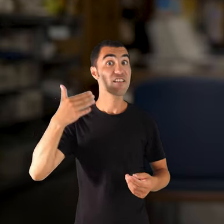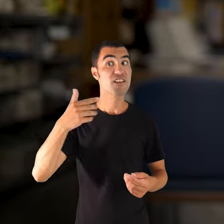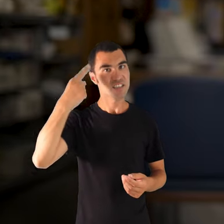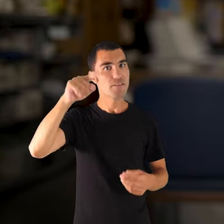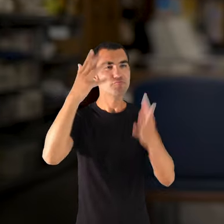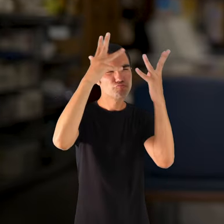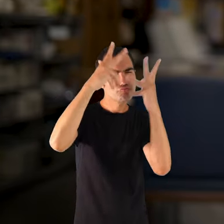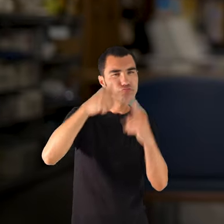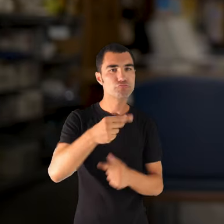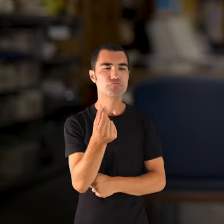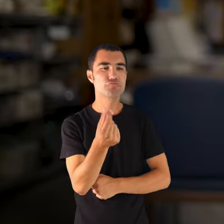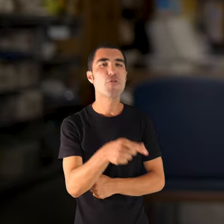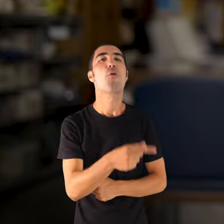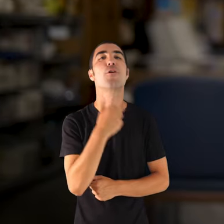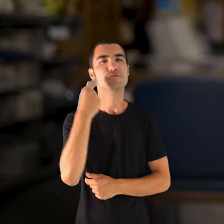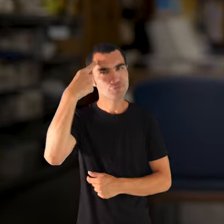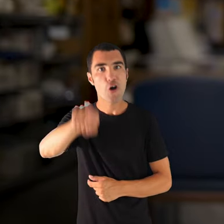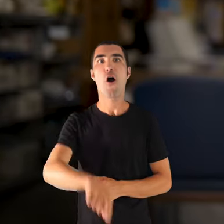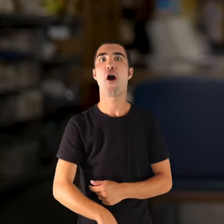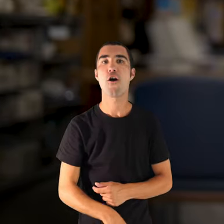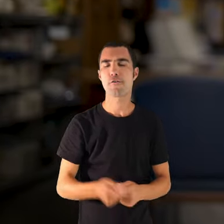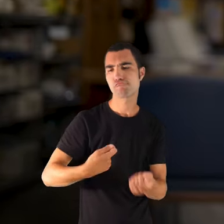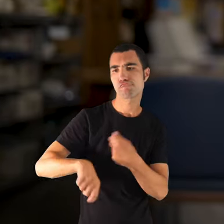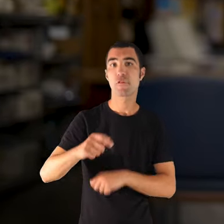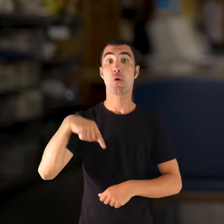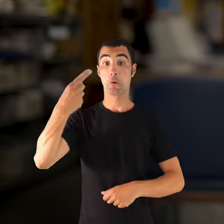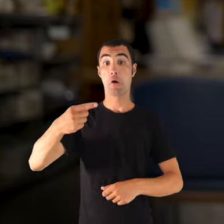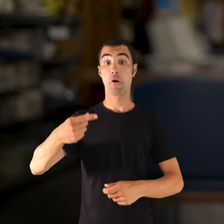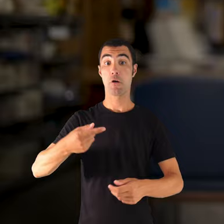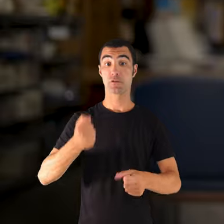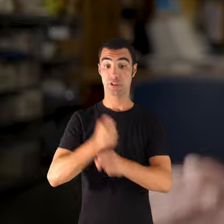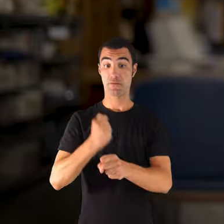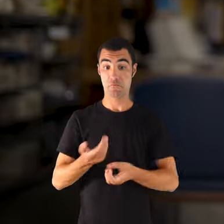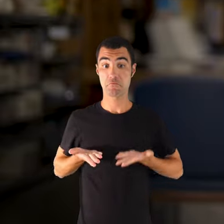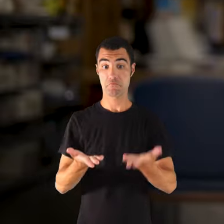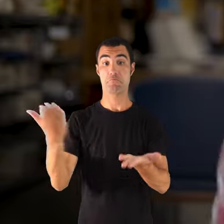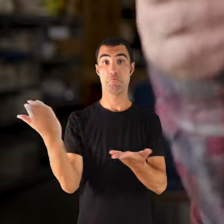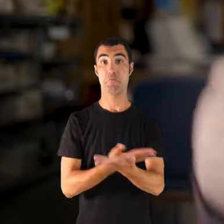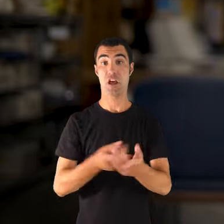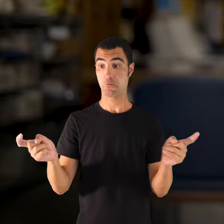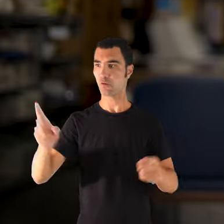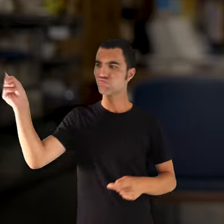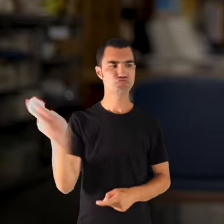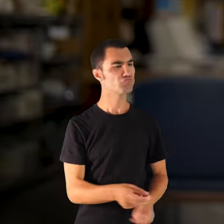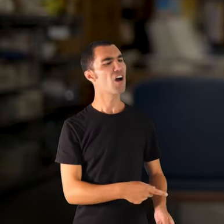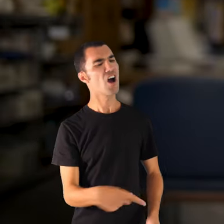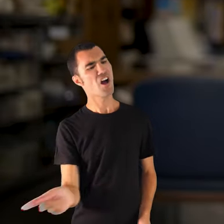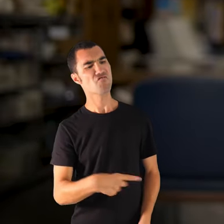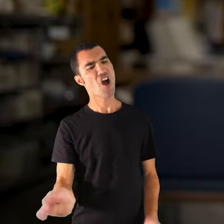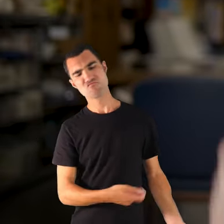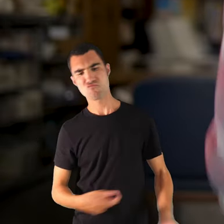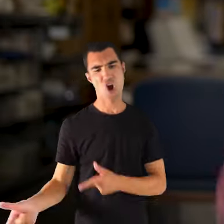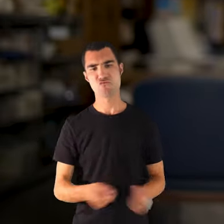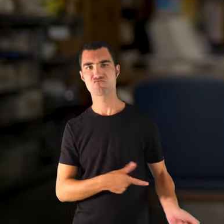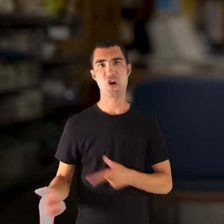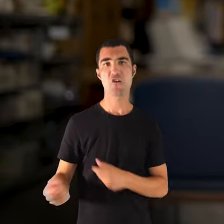a lluit on havia tocat la plaia i ja venien el forder d'esport i els altres homes a carregat s'aixats i embarcà dins la